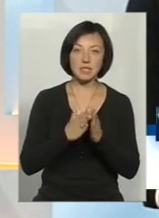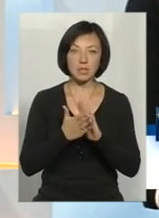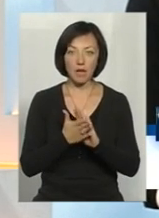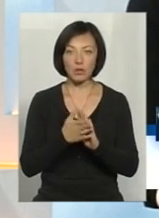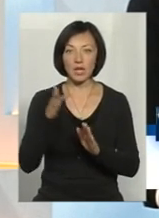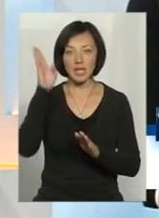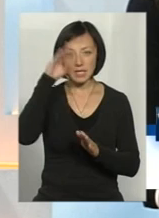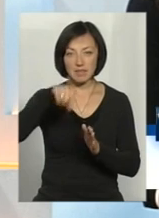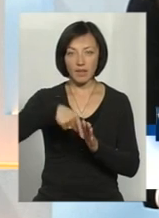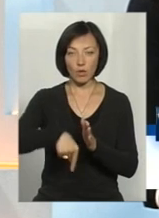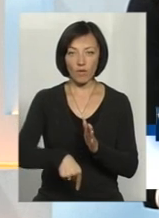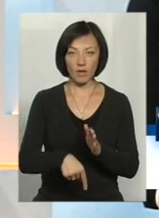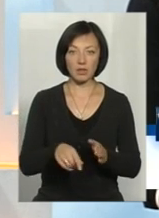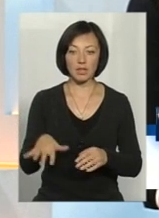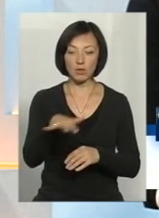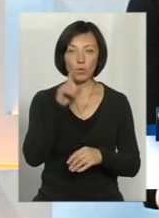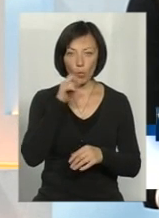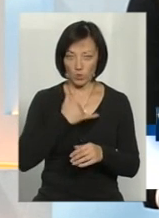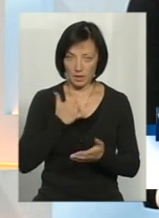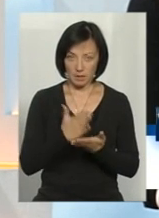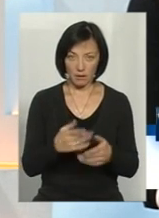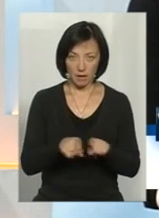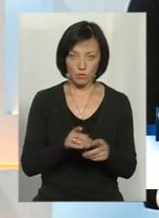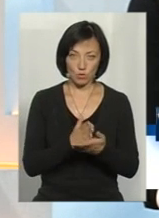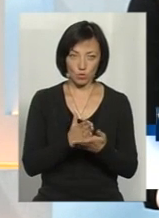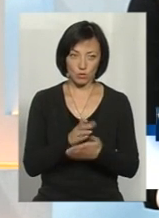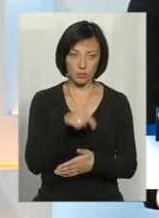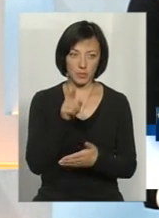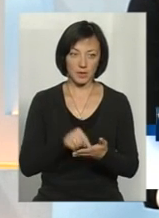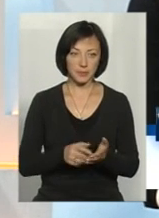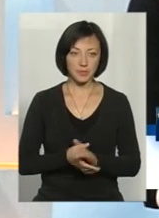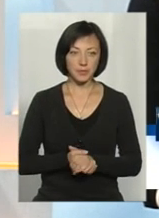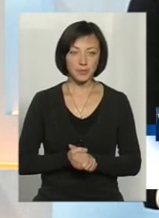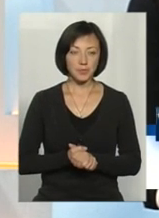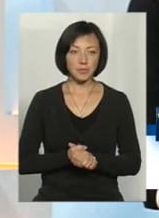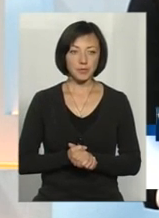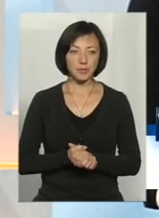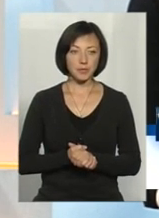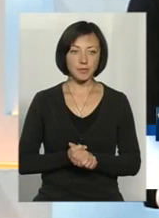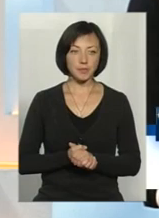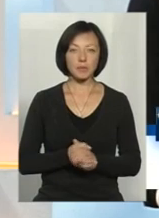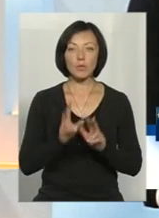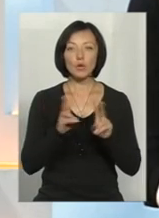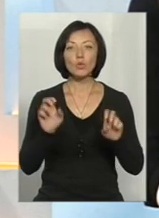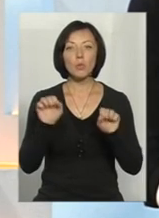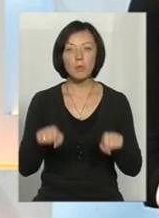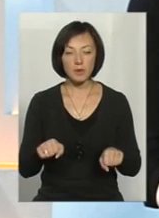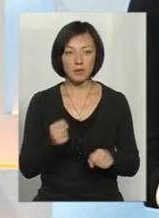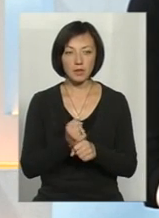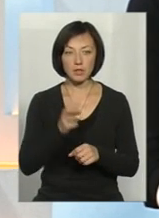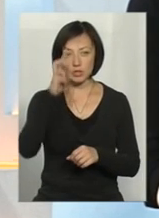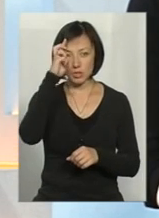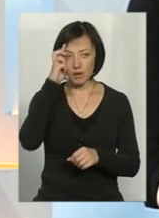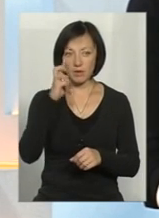свердловин на території України. В нас є така служба, хто міг би це робити, мав би це робити? Є Державна